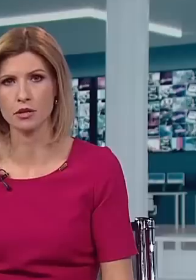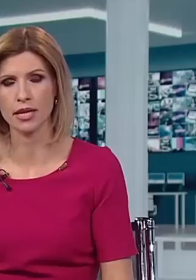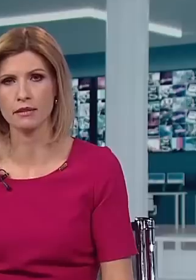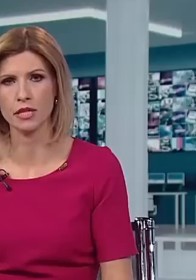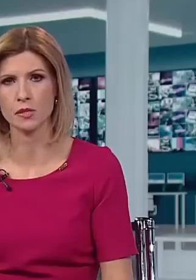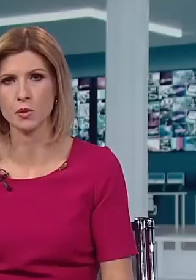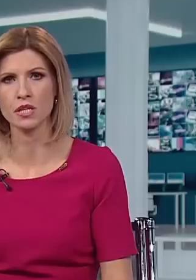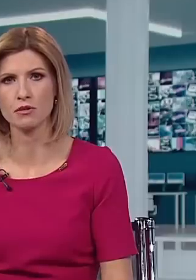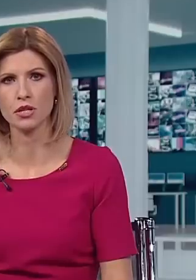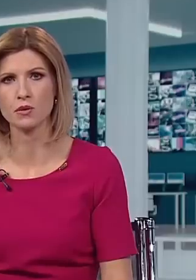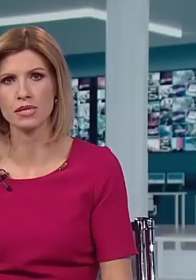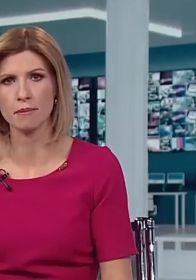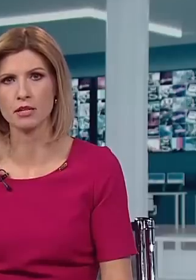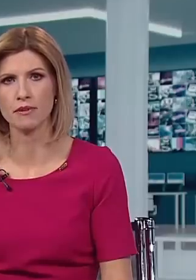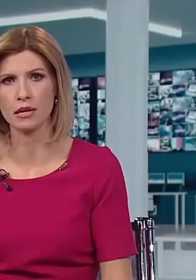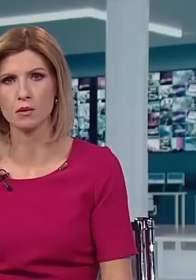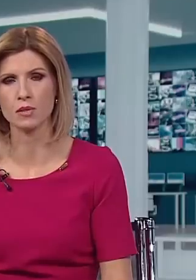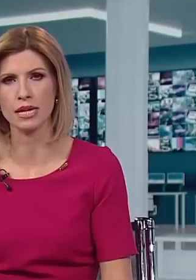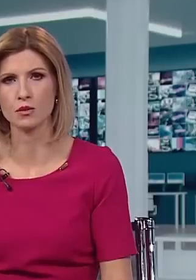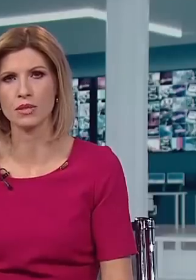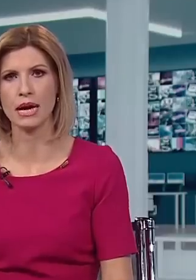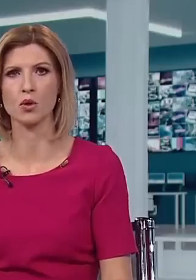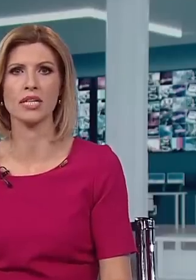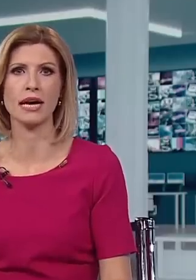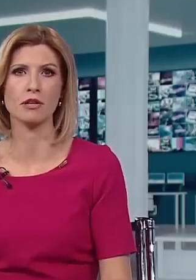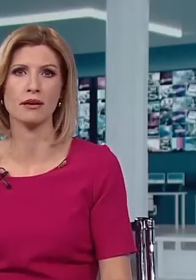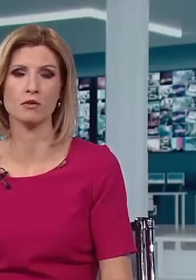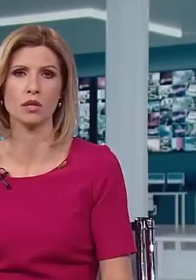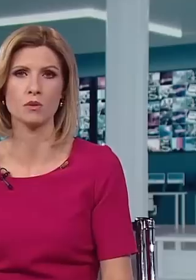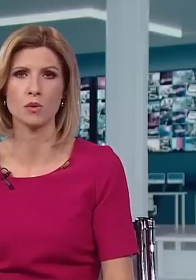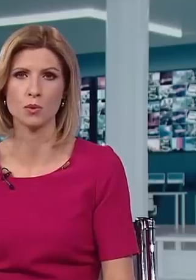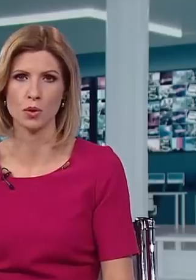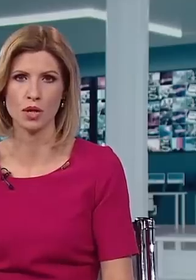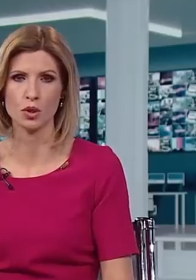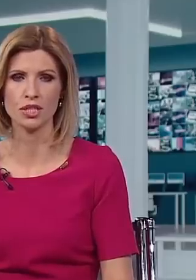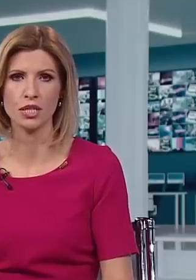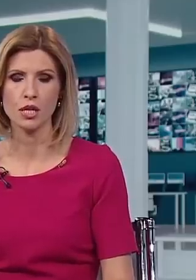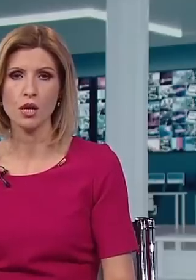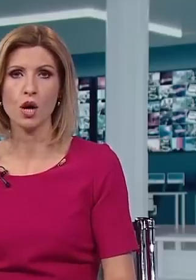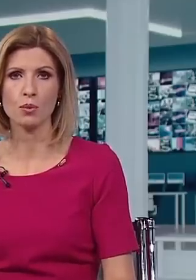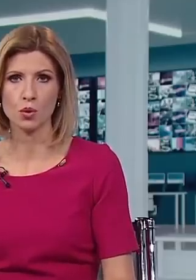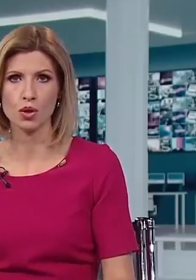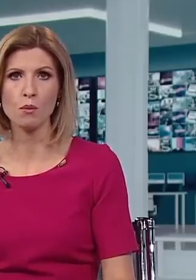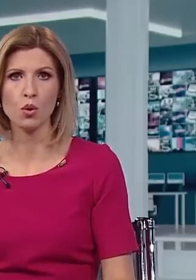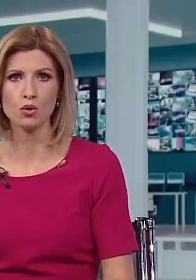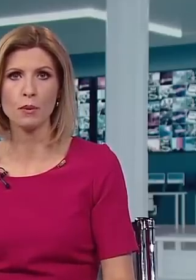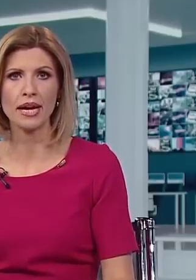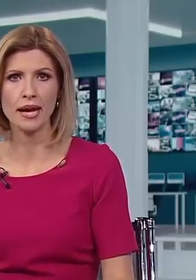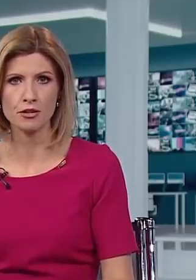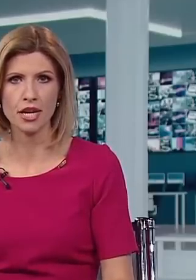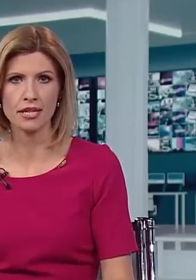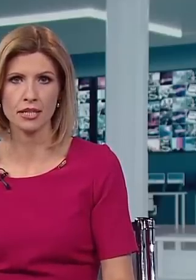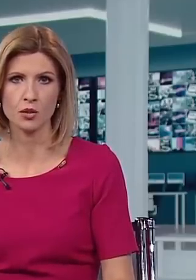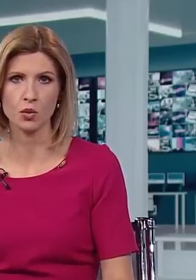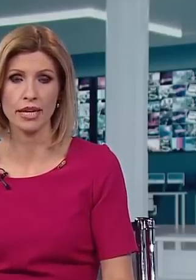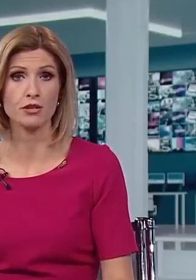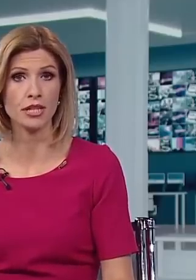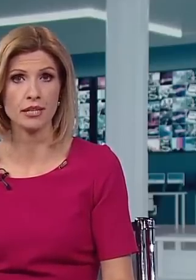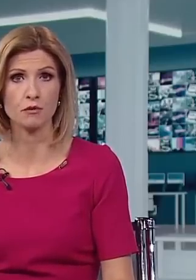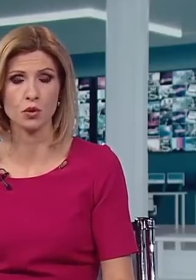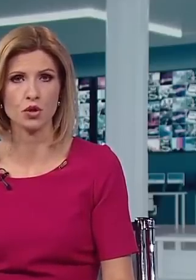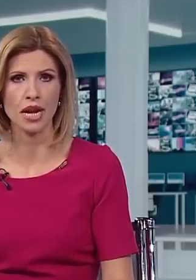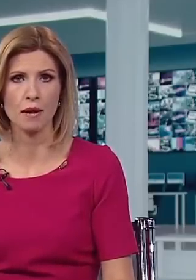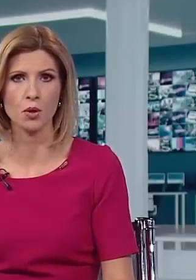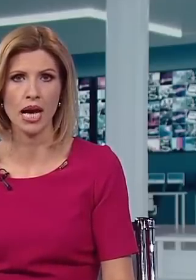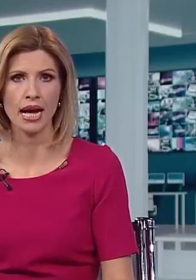tevékenységet végző kis és közepes vállalkozások támogatására vonatkozó programot. A program október elsőjén indul és